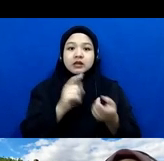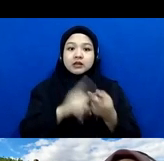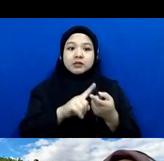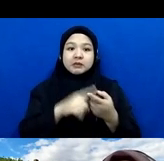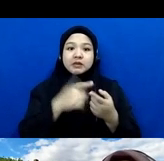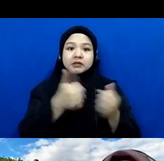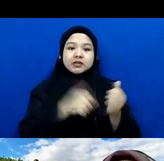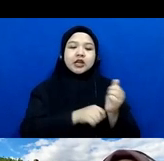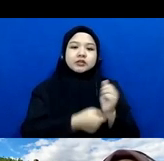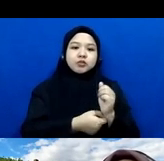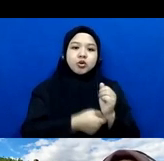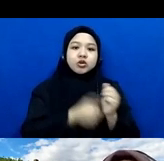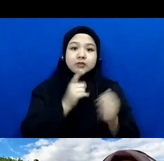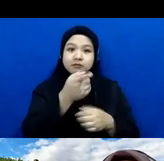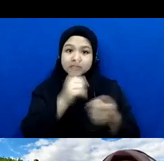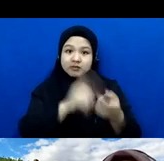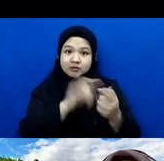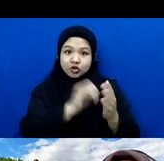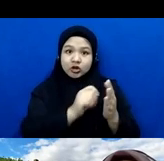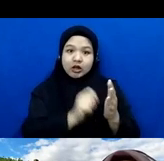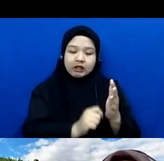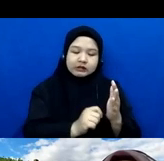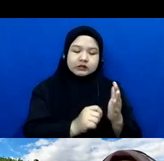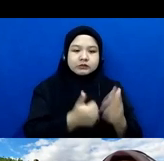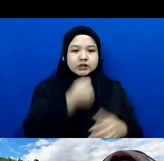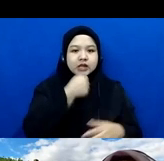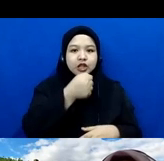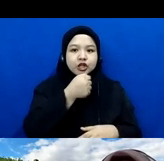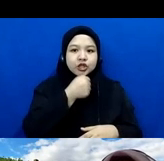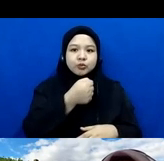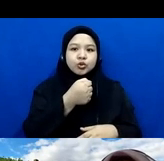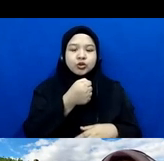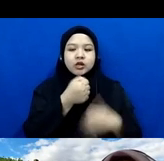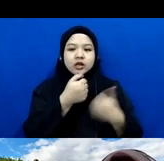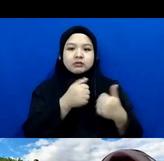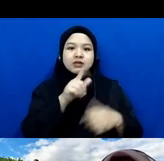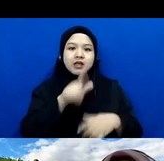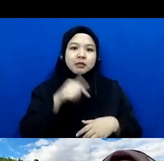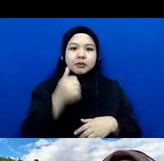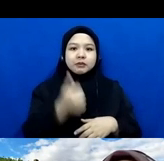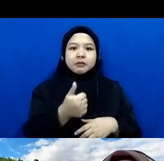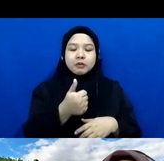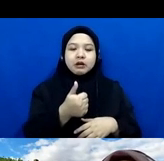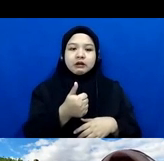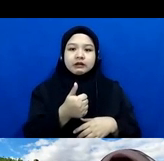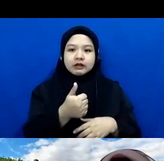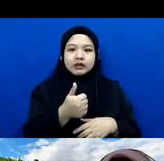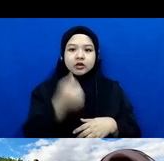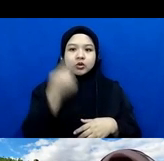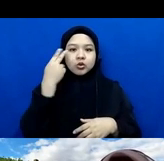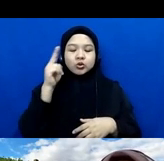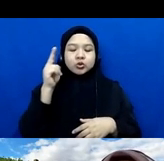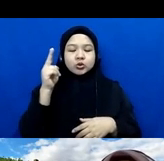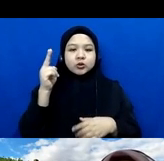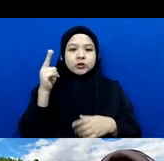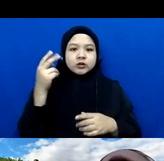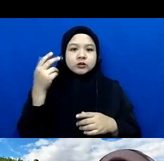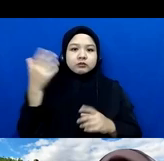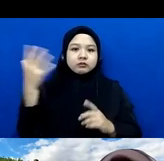sebagai jurnalist sehingga nanti hasil liputannya menjadi lebih baik dalam untuk mencapai